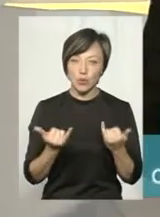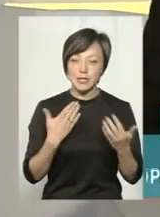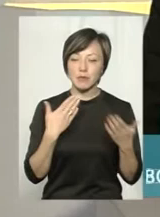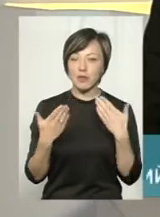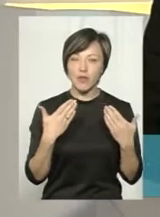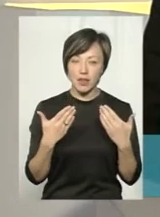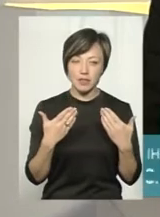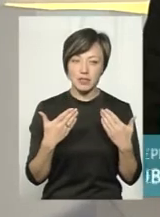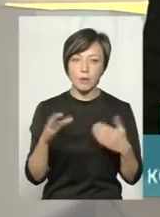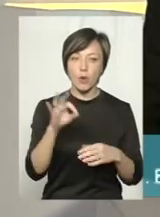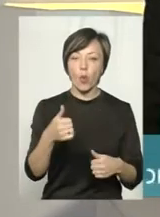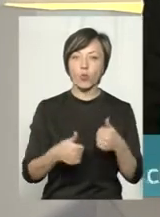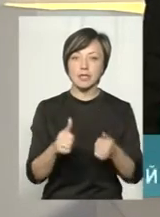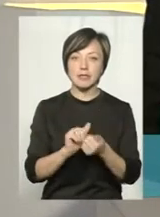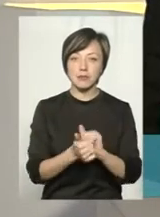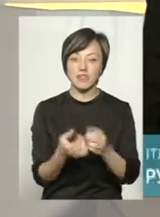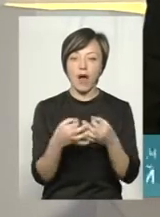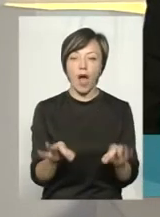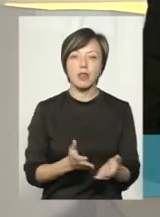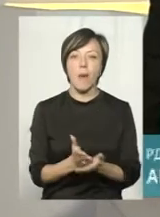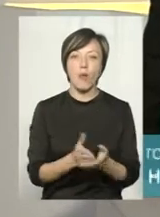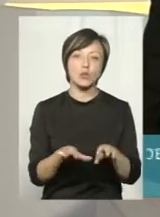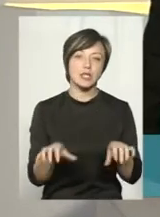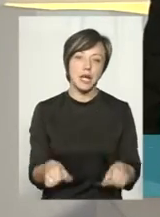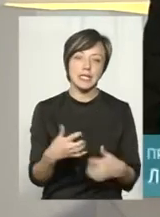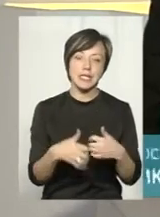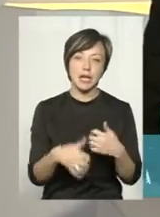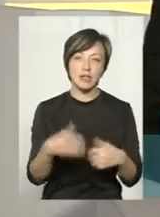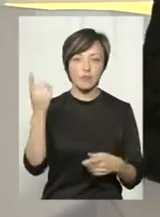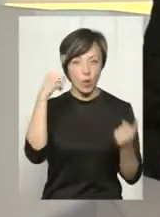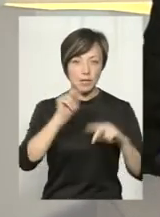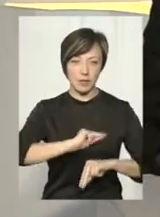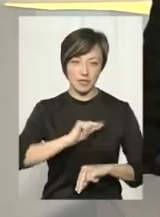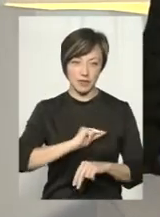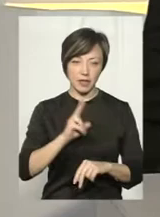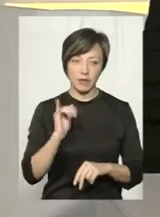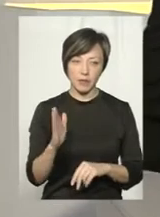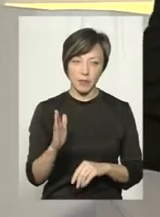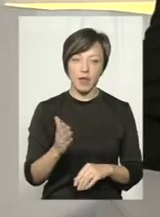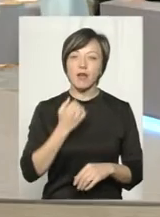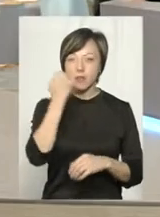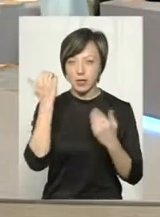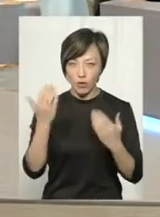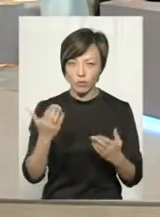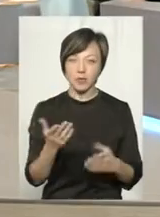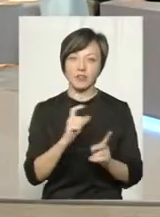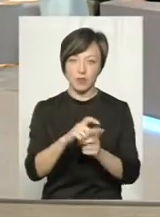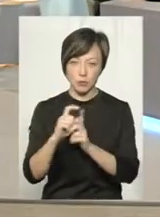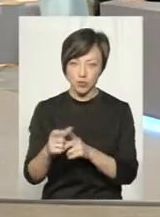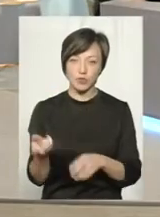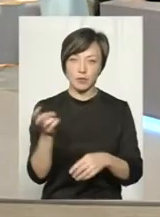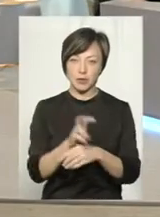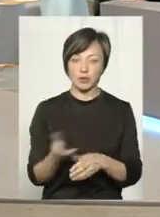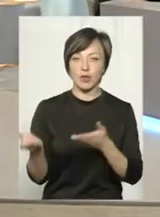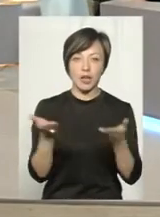ми спілкувалися про конкурси на заміщення вакантних посад серед творчих працівників. Я вам дякую за ваші відповіді, за те, що